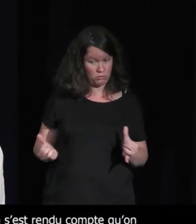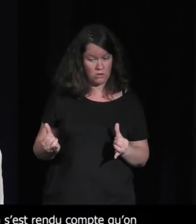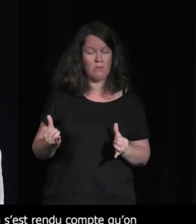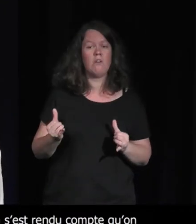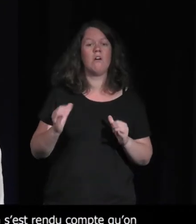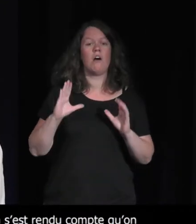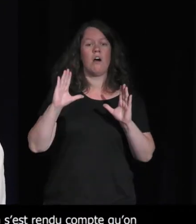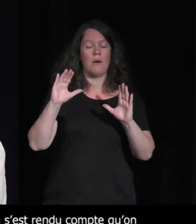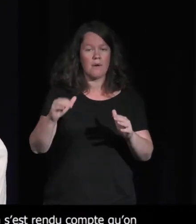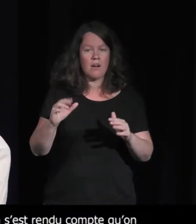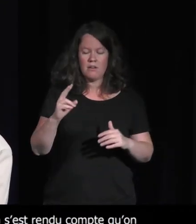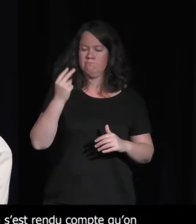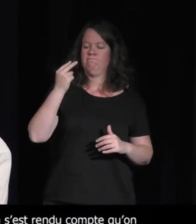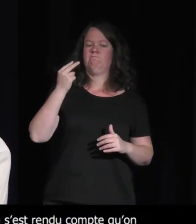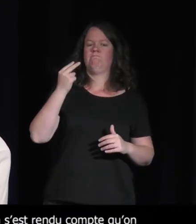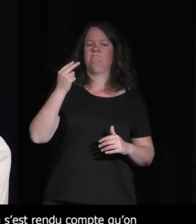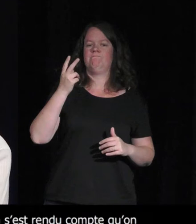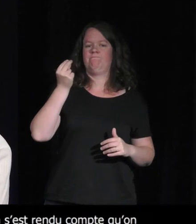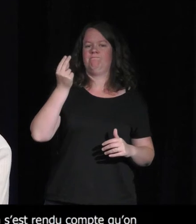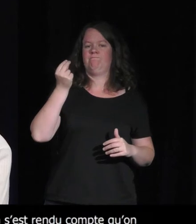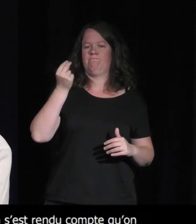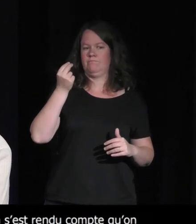la bascule c'était trop